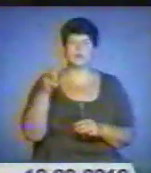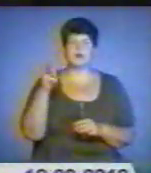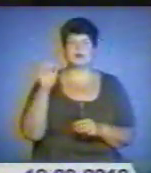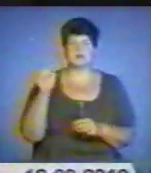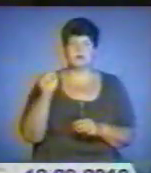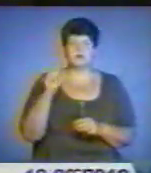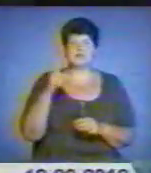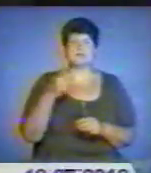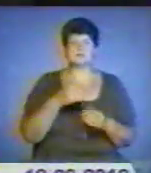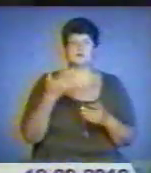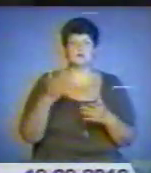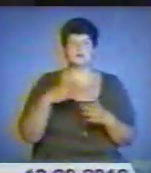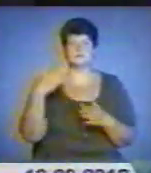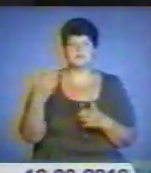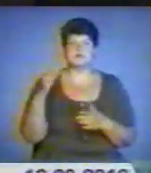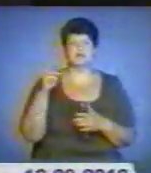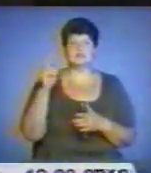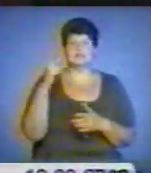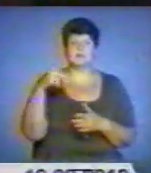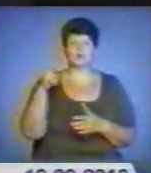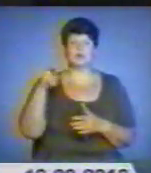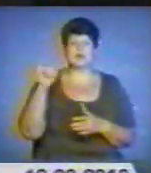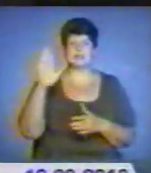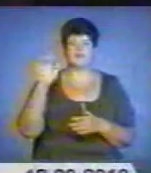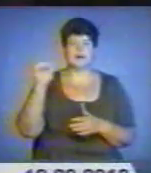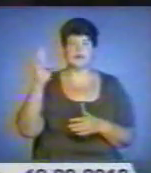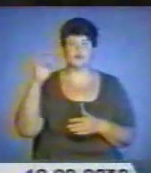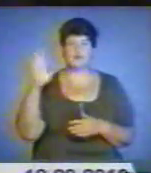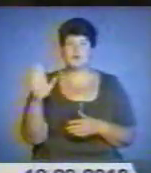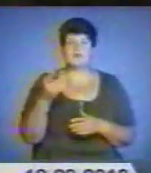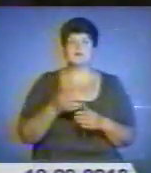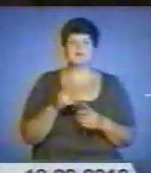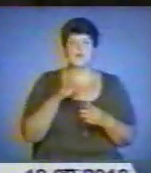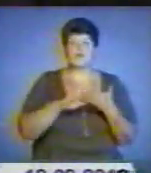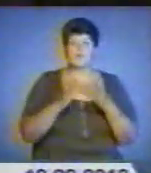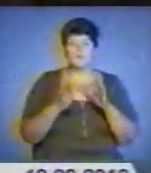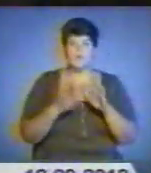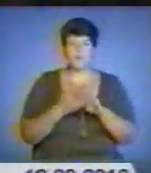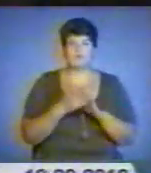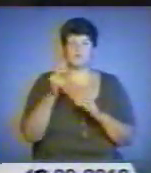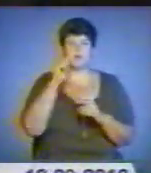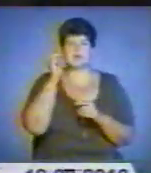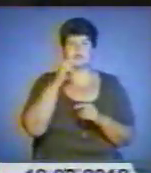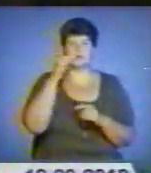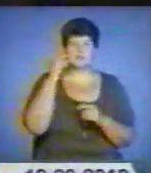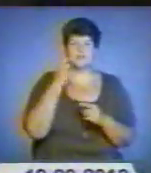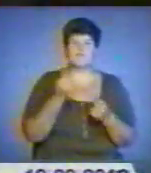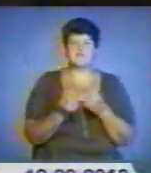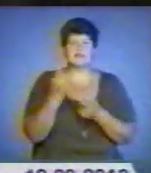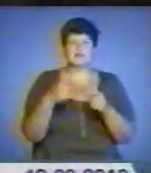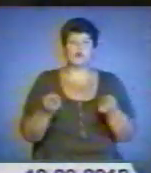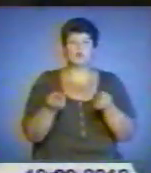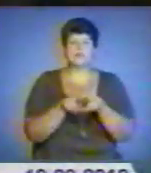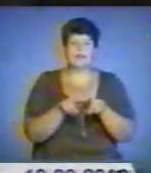міністром Російської Федерації Дмитром Лівановим. За словами Азарова, в Україні та Росії за останні 20 років виникли однакові